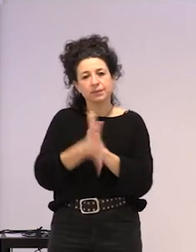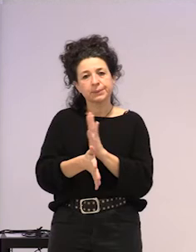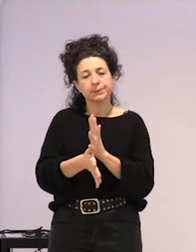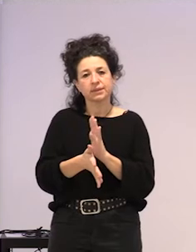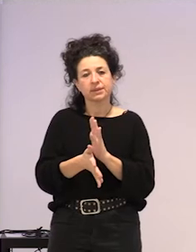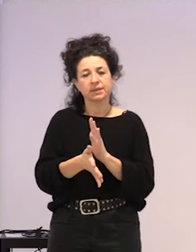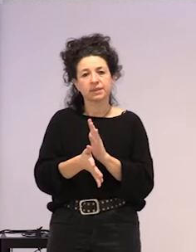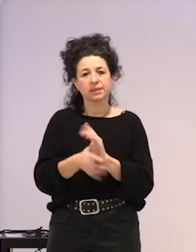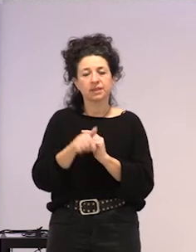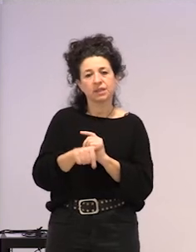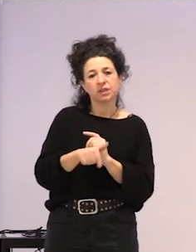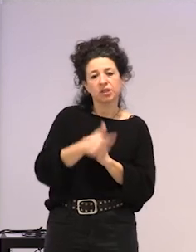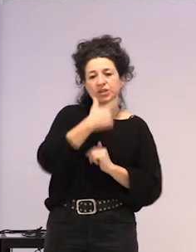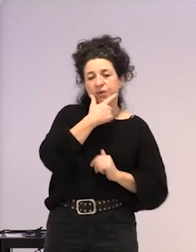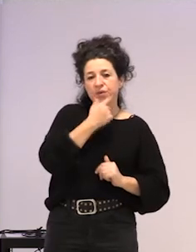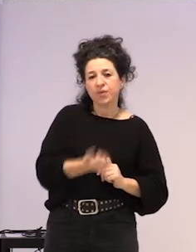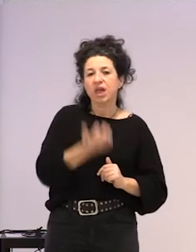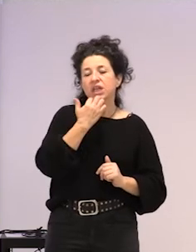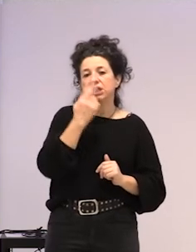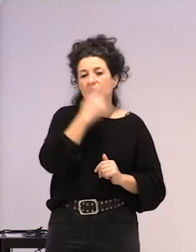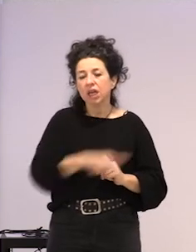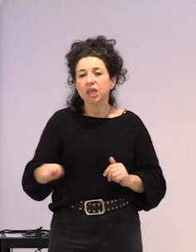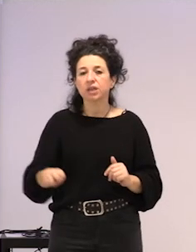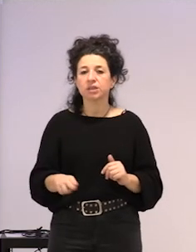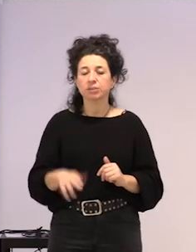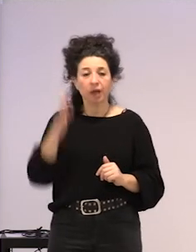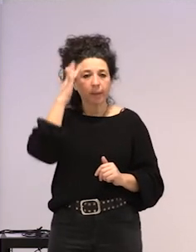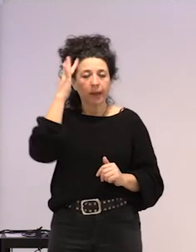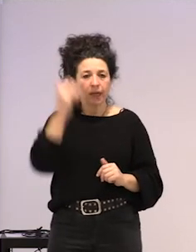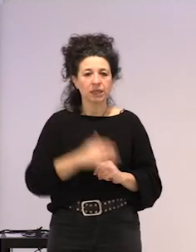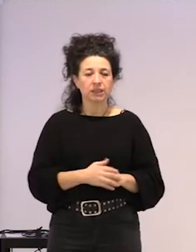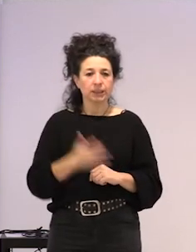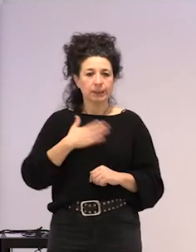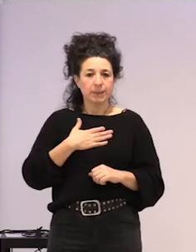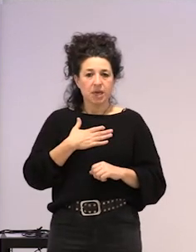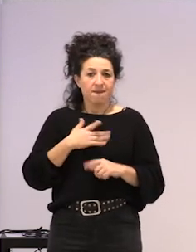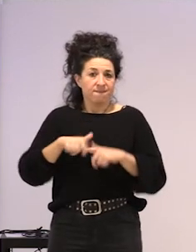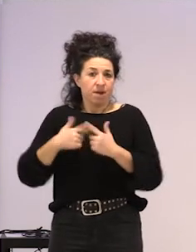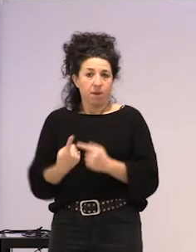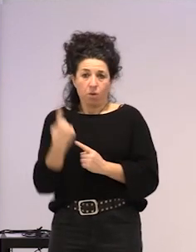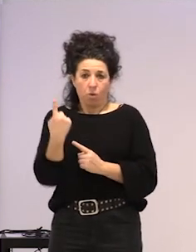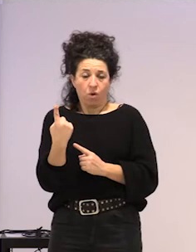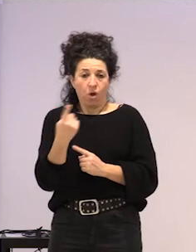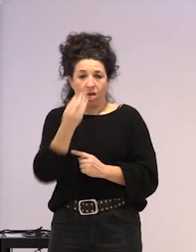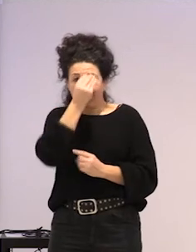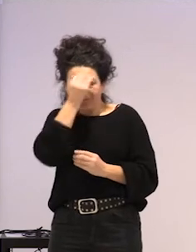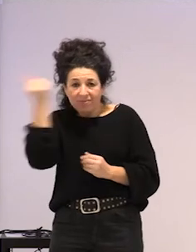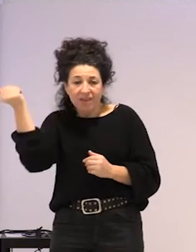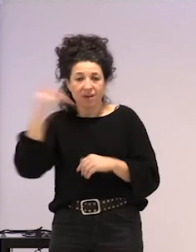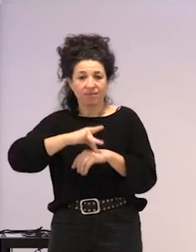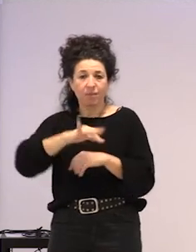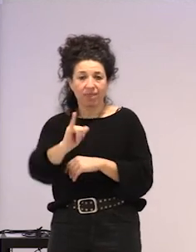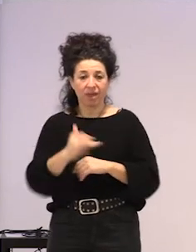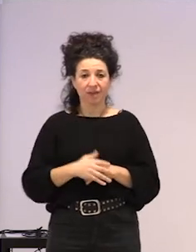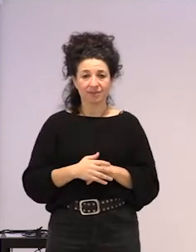hau, erreza da, umeen kasuan, ez, baina niks zer egiten du nire zen idea altzaimera daukanean, ez, asamblea batean jarriko dute zaintza